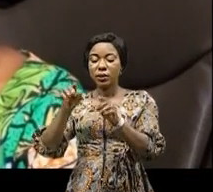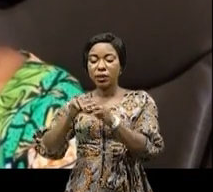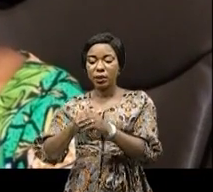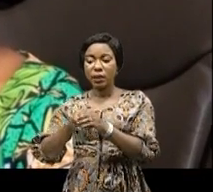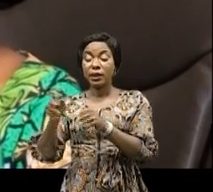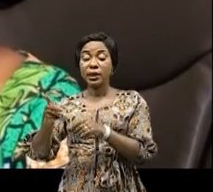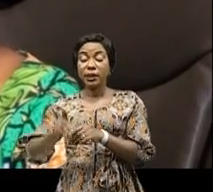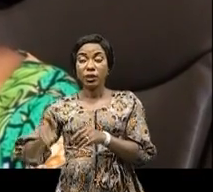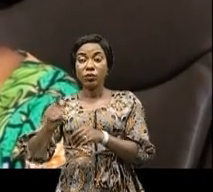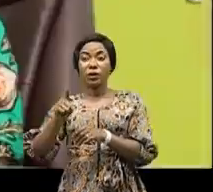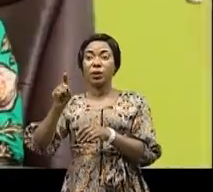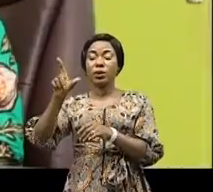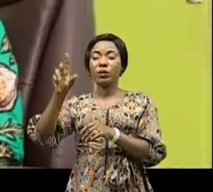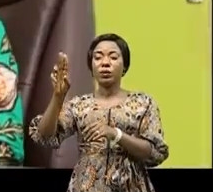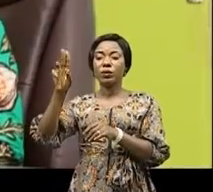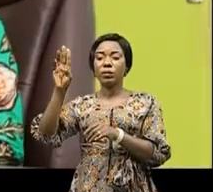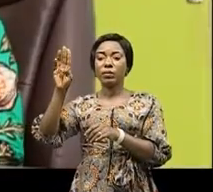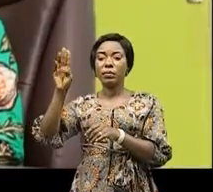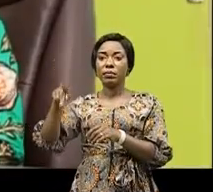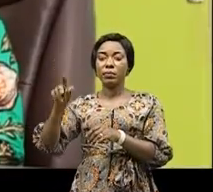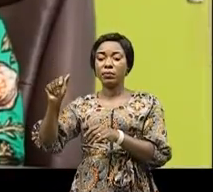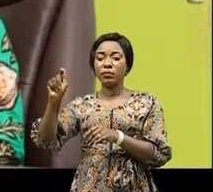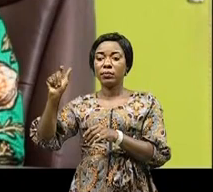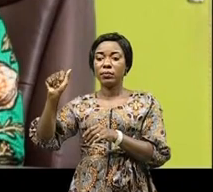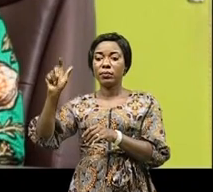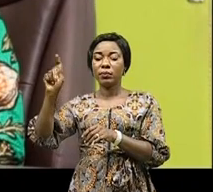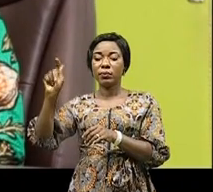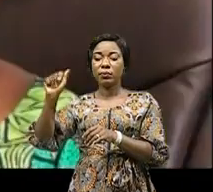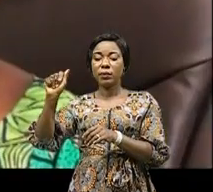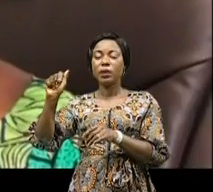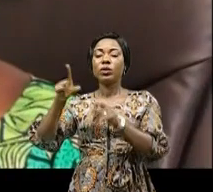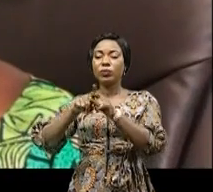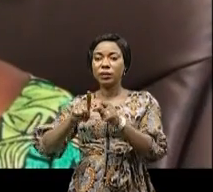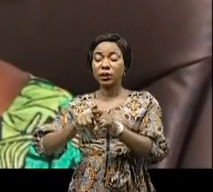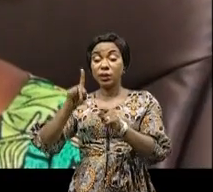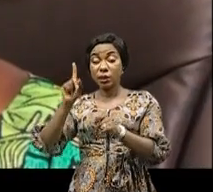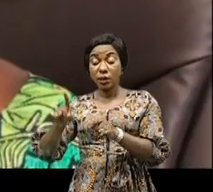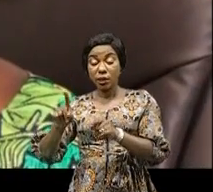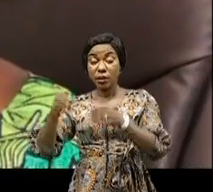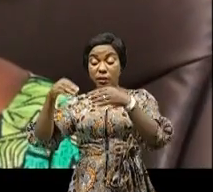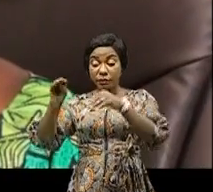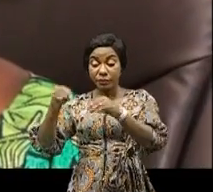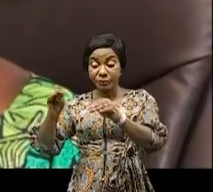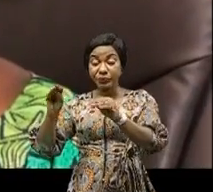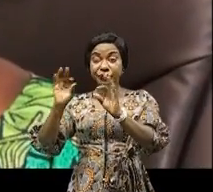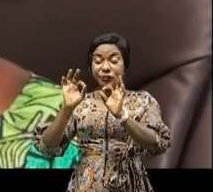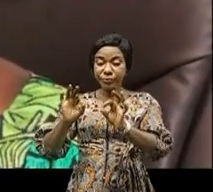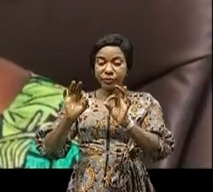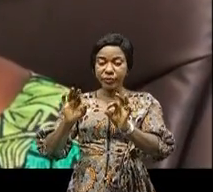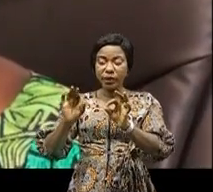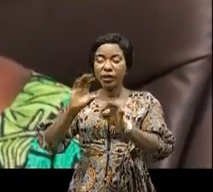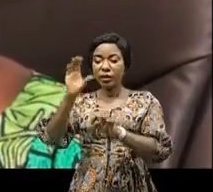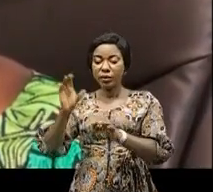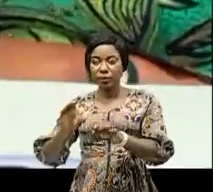celui de Nkenankuna baptisé Marché Etienne Tusekedi Wamulumba en territoire de Kabeakamanga et celui de la commune